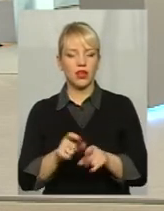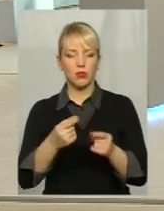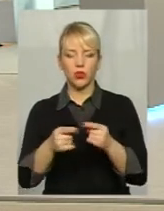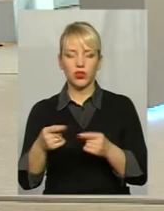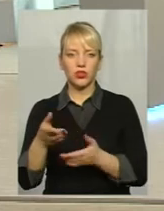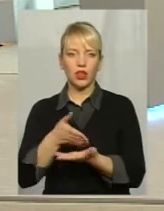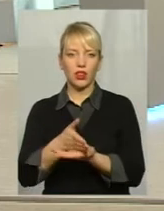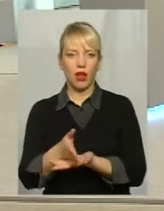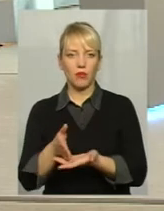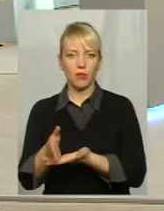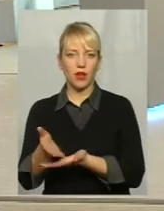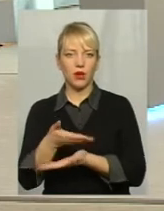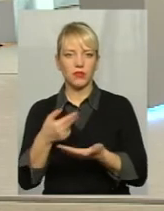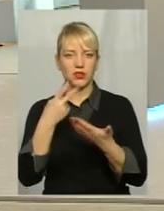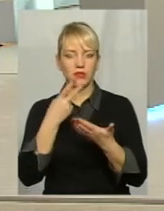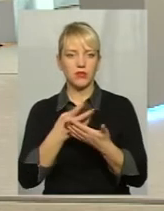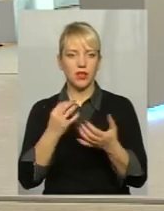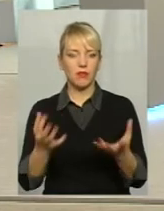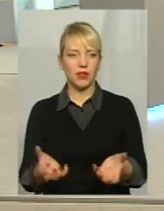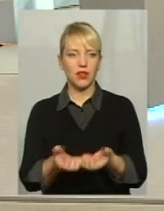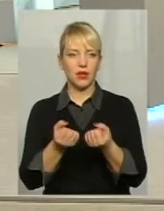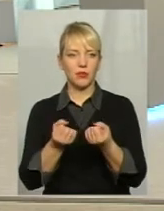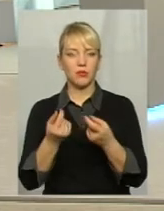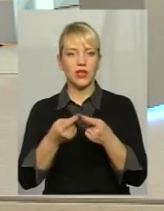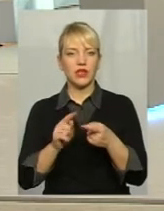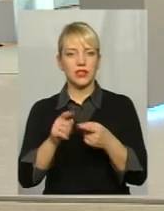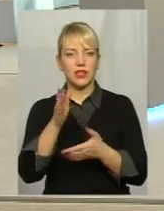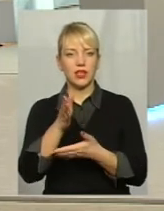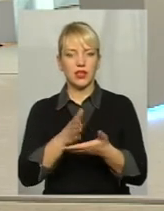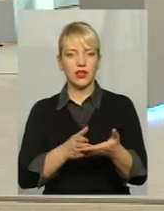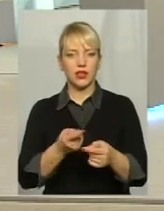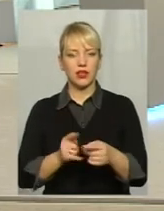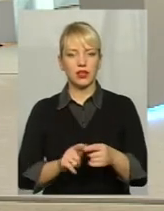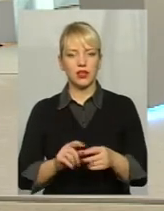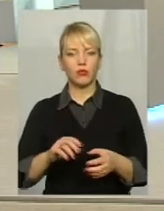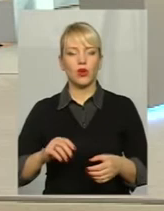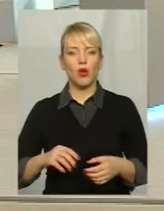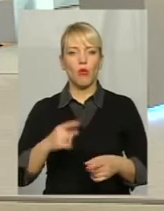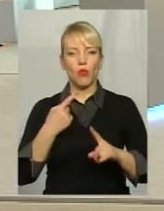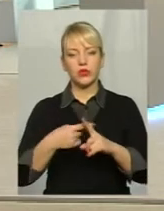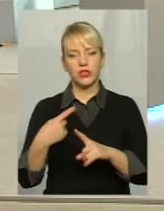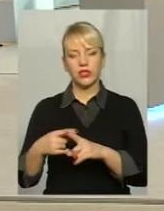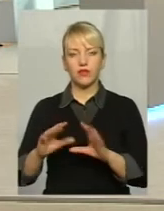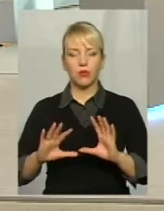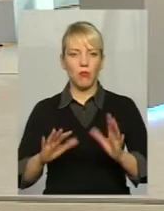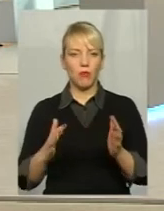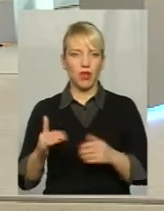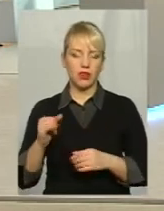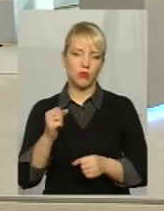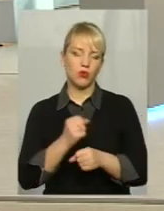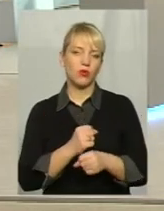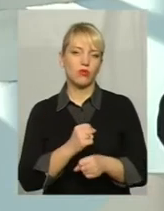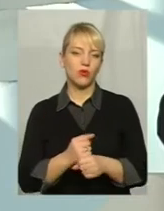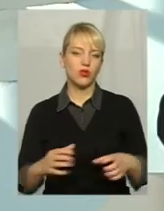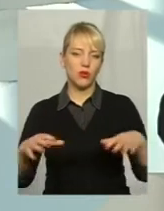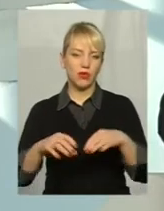напрямках ми дивимося, підтримуємо І це є тим ключовим позитивним моментом в роботі об